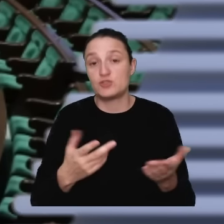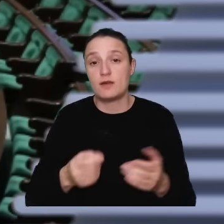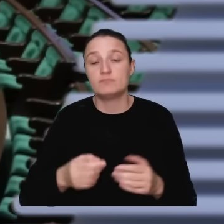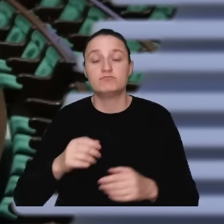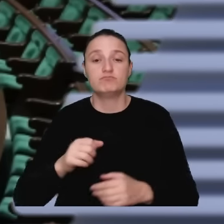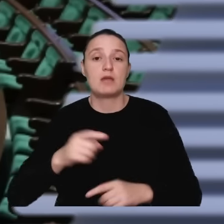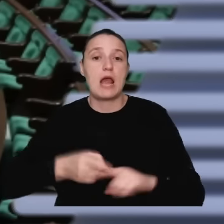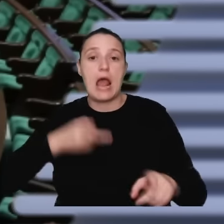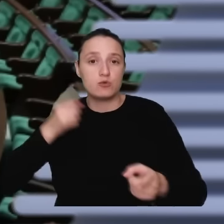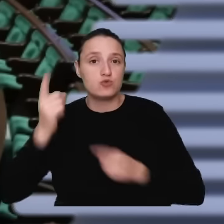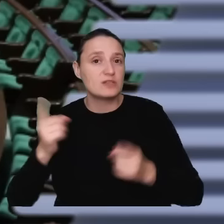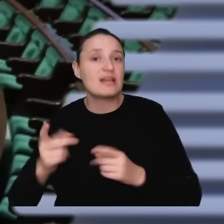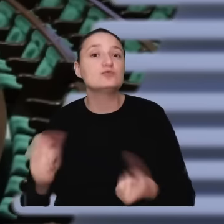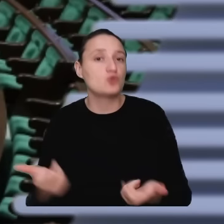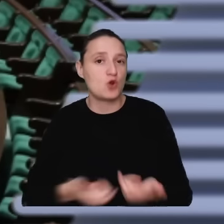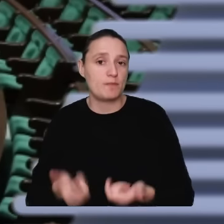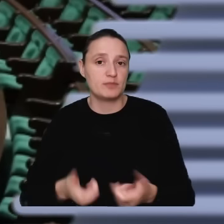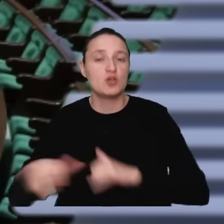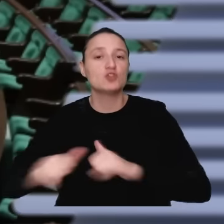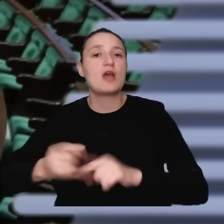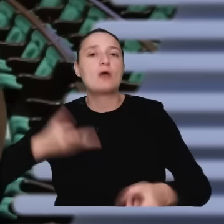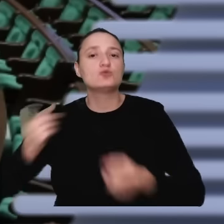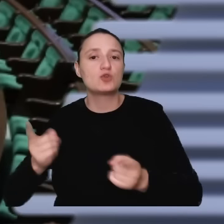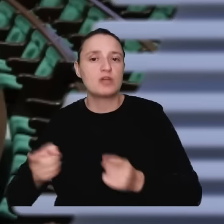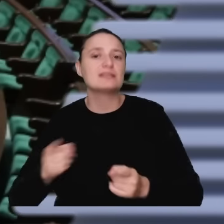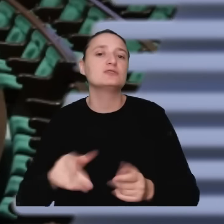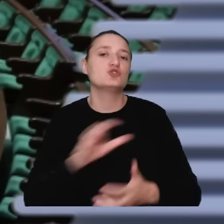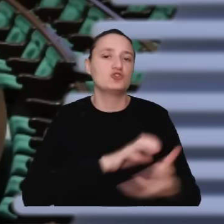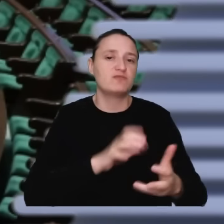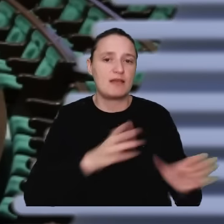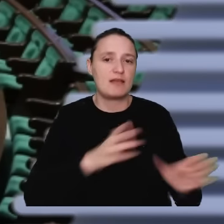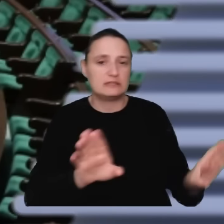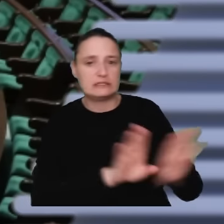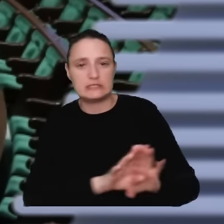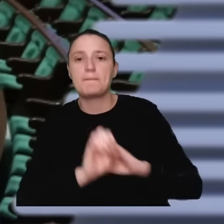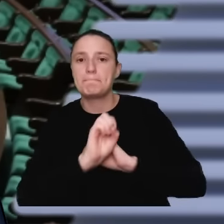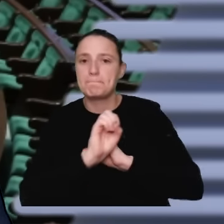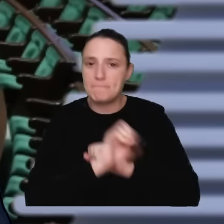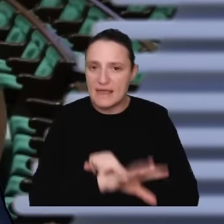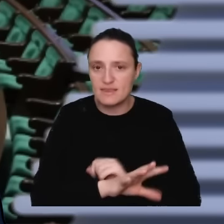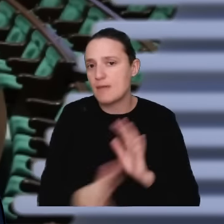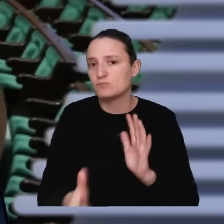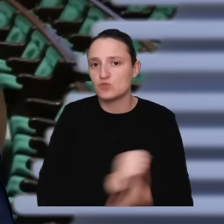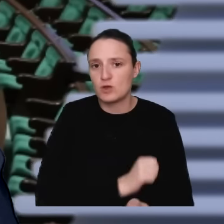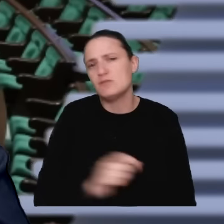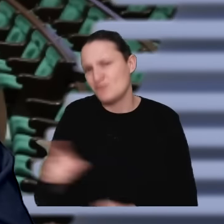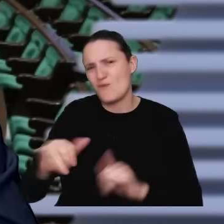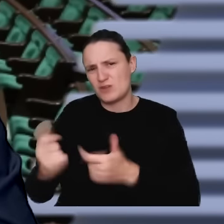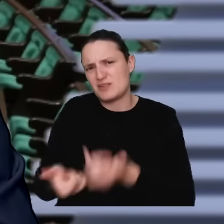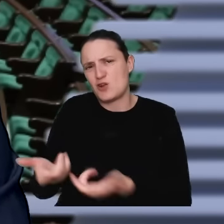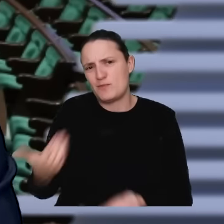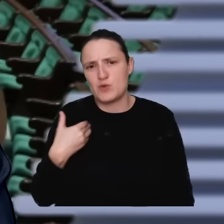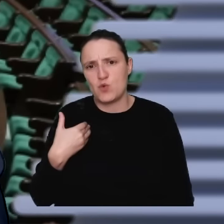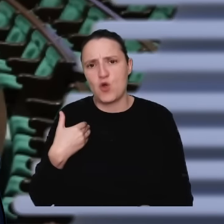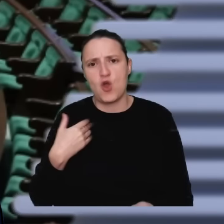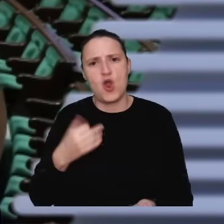najpierw zamyka się takie okno na świat, czyli przejmuje się media, środki masowego przekazu i ta władza tak zrobiła. Najpierw weszła